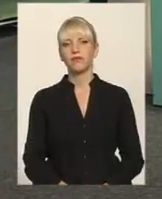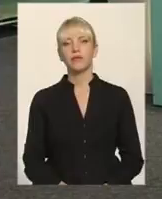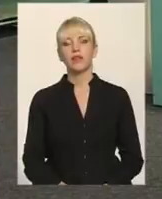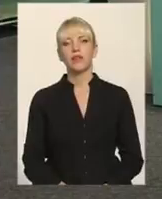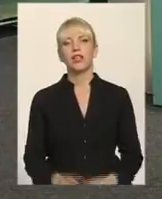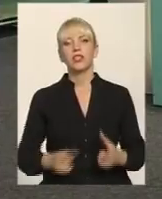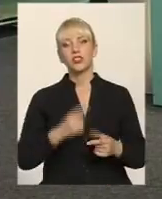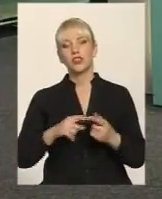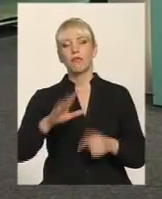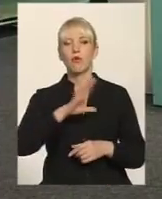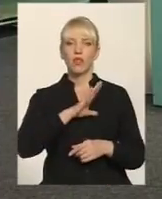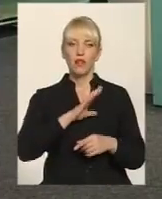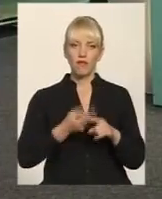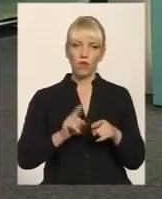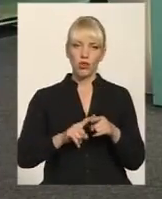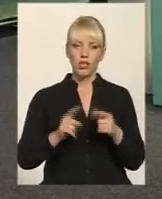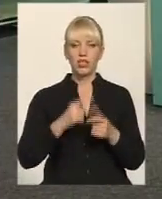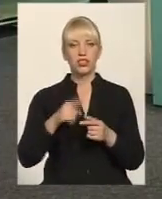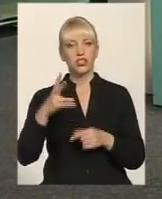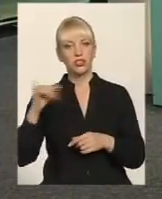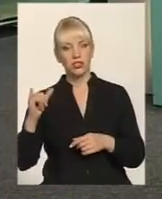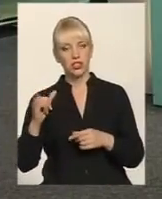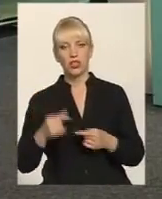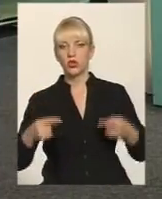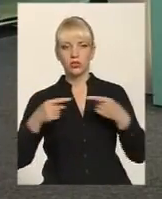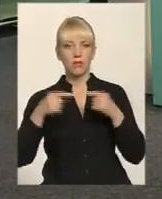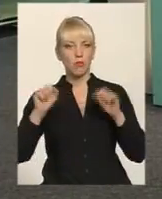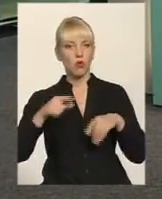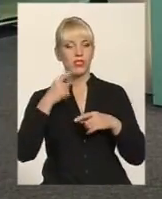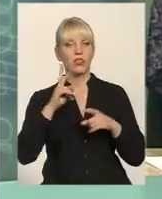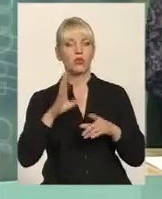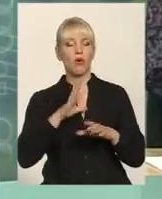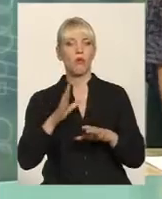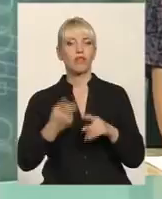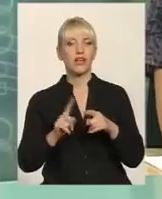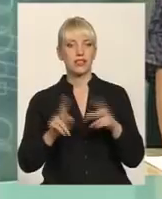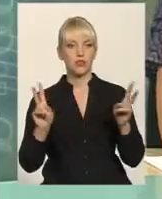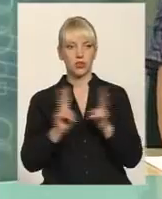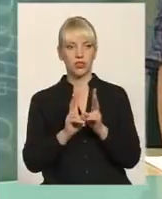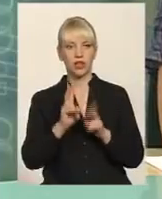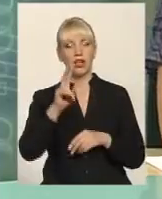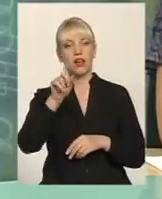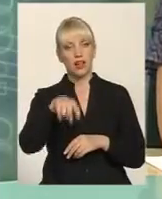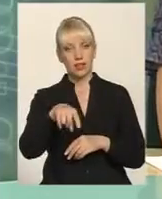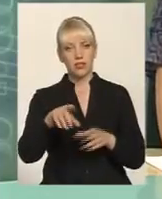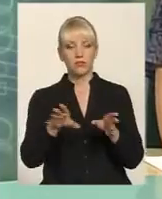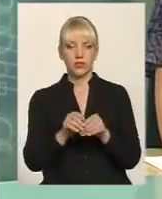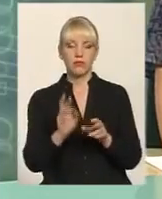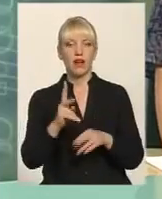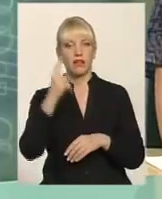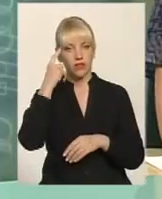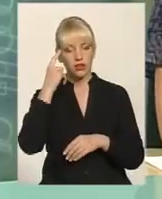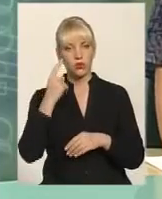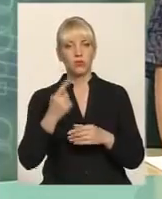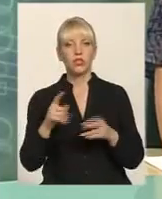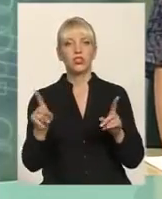Чи була вона, чи ні, достеменно сказати, можуть лише ті, хто на ній побував. Разом з тим, як ви гадаєте, чим це